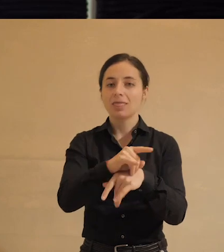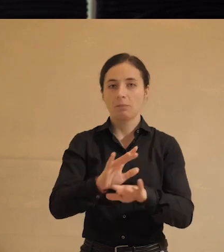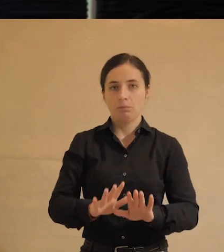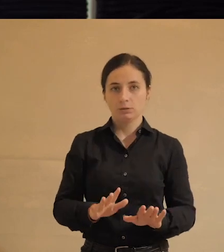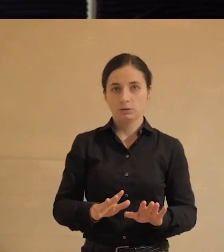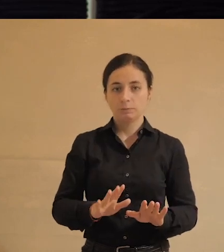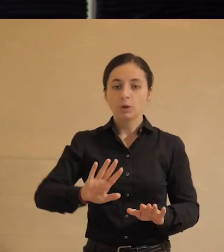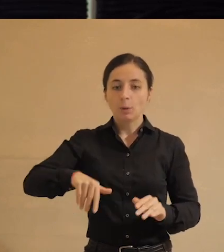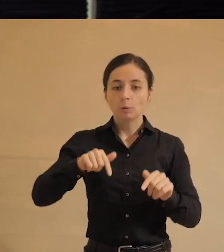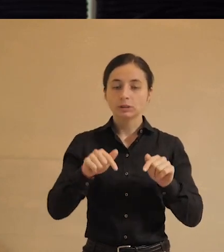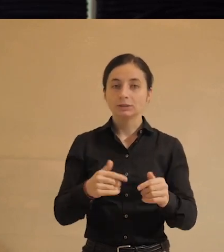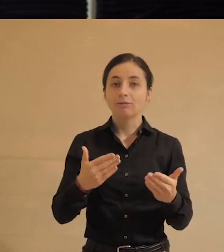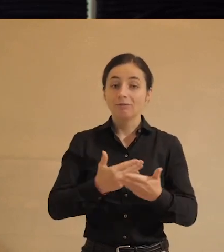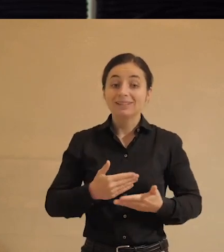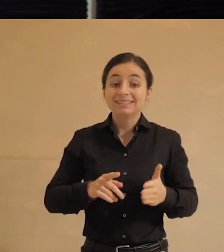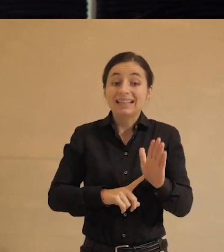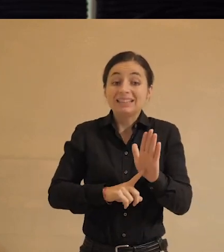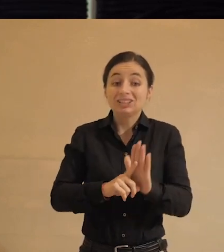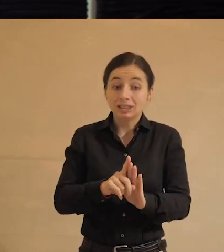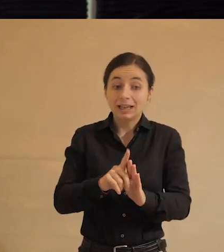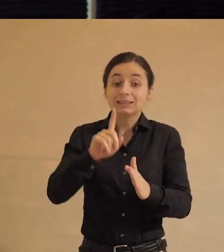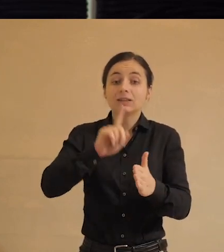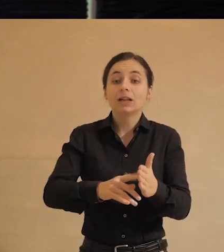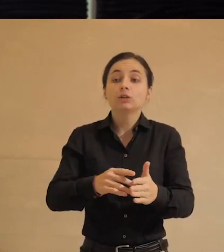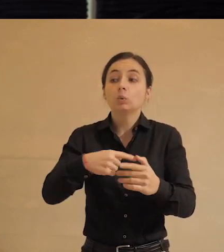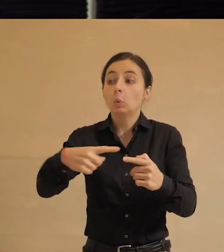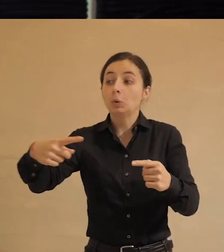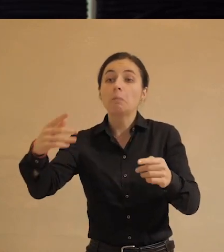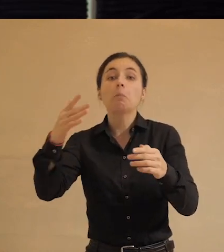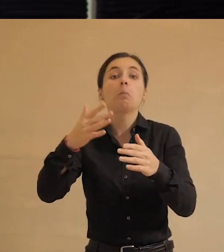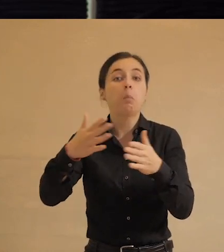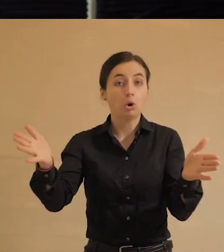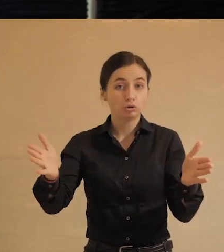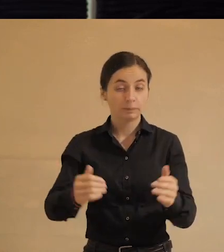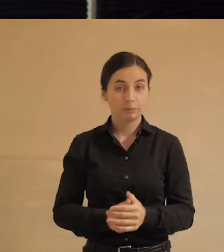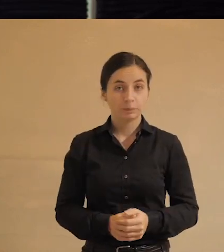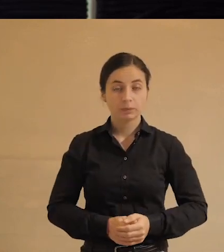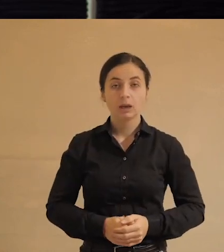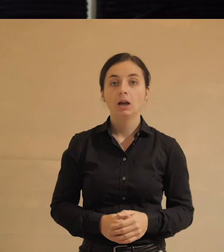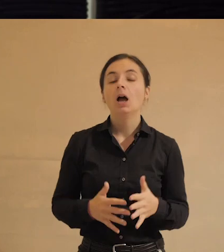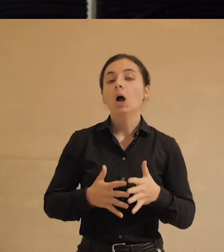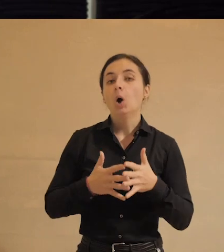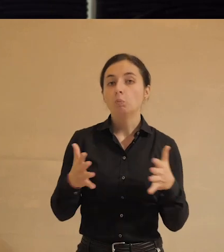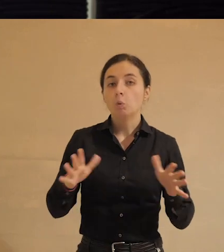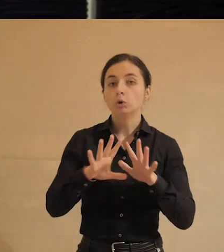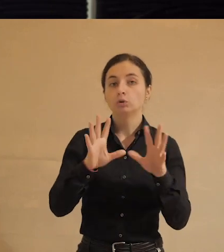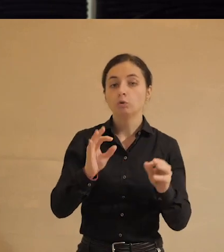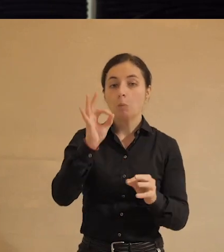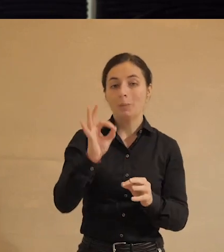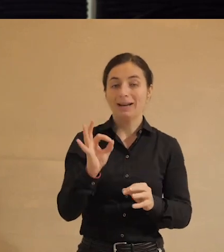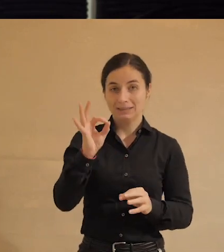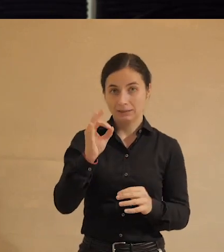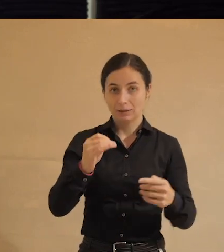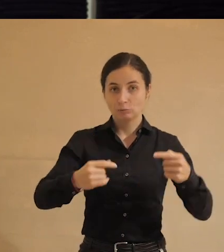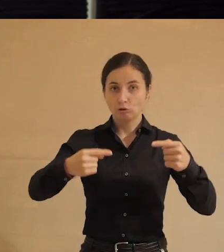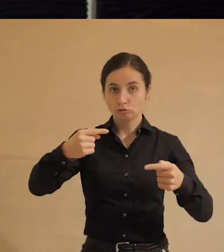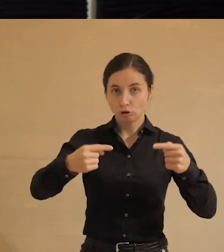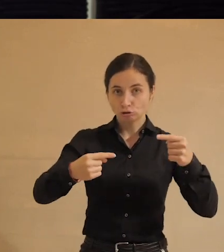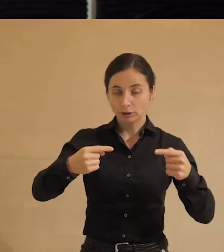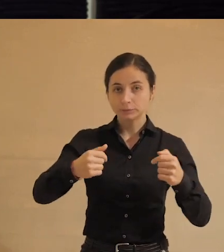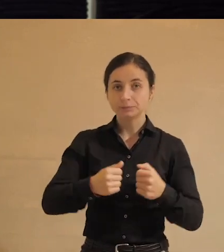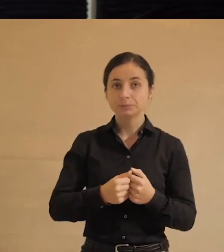После этого вы начинаете доверять другим больше. Итак, больше всего в процентном отношении по числу